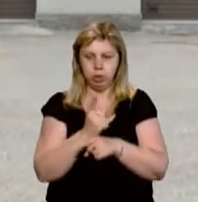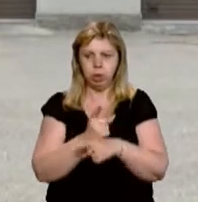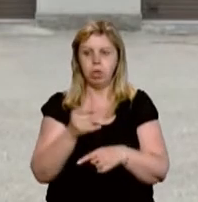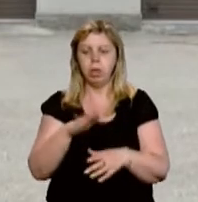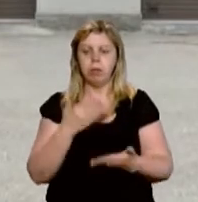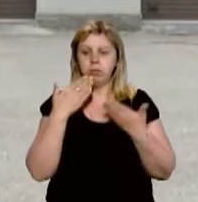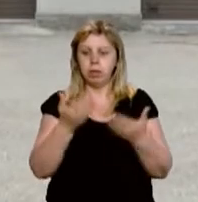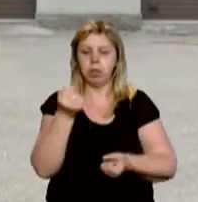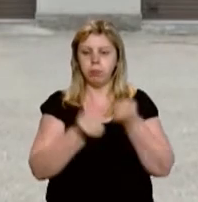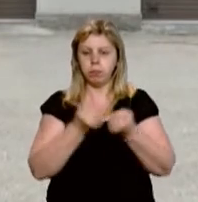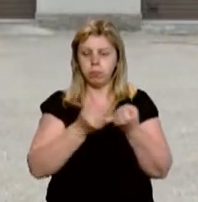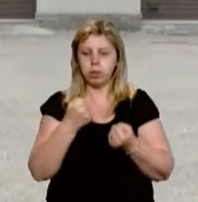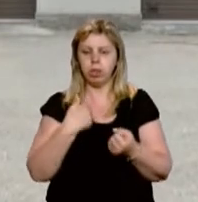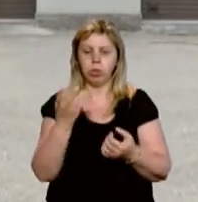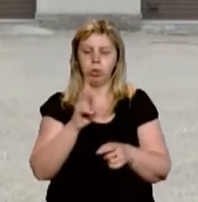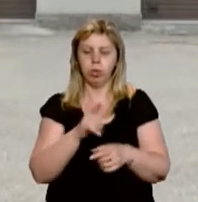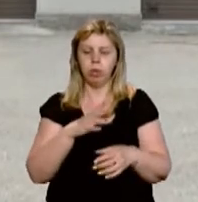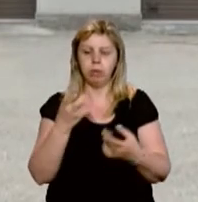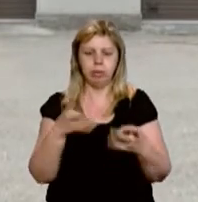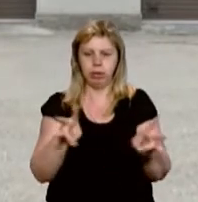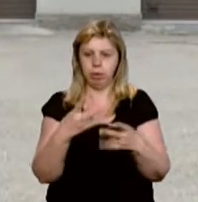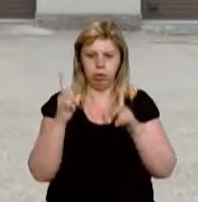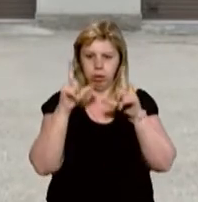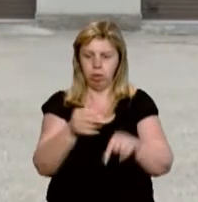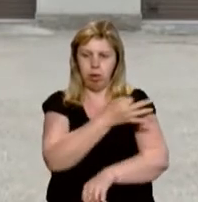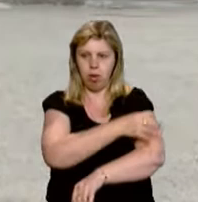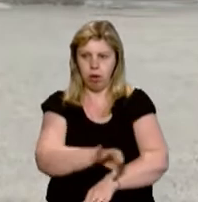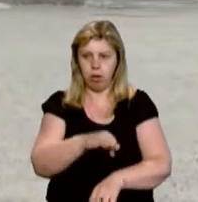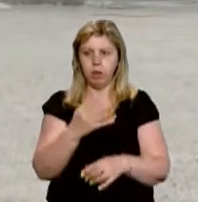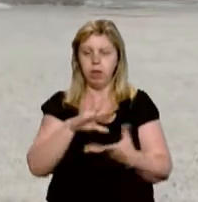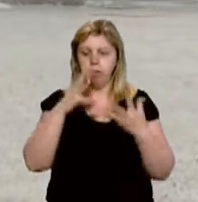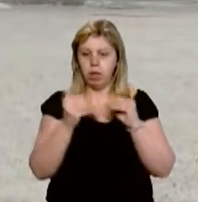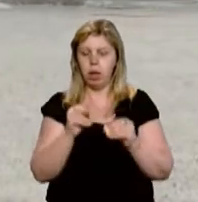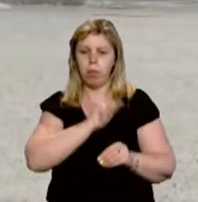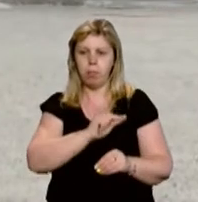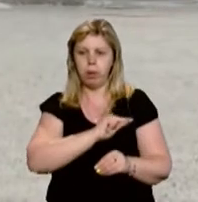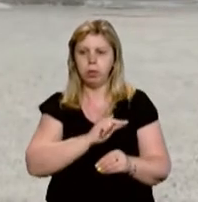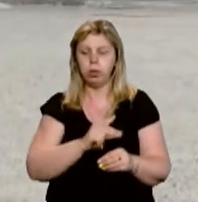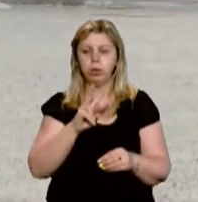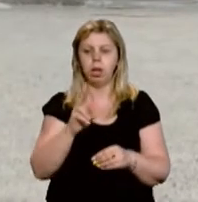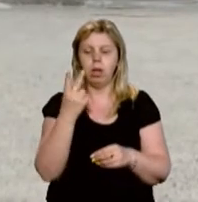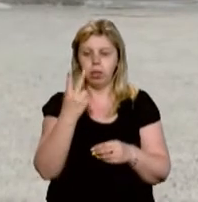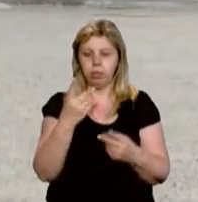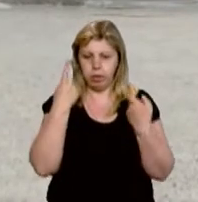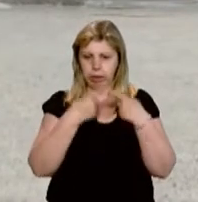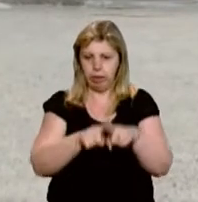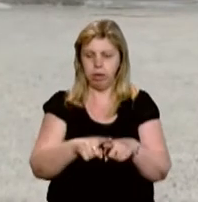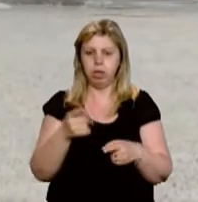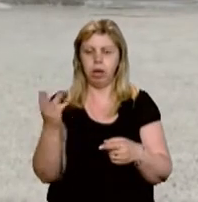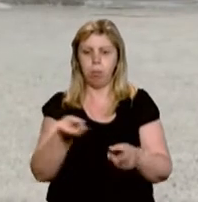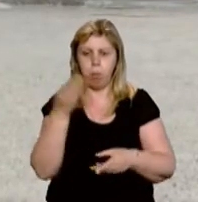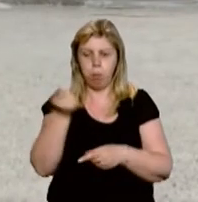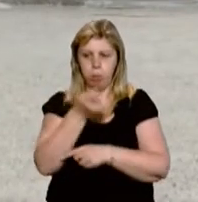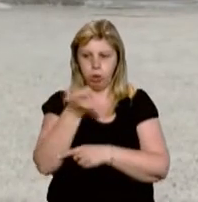Звертаємося до водіїв наразі утриматися від поїзду к території Рахівщини. Загалом працює дві одиниці техніки – це пожежно